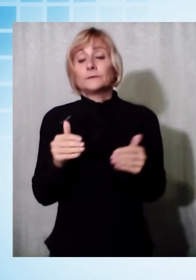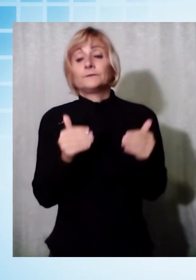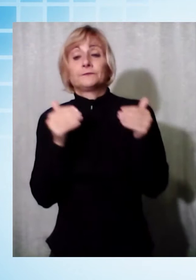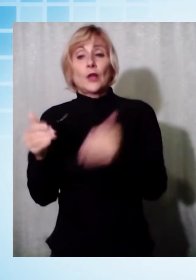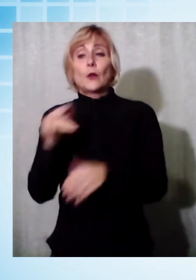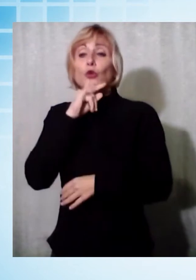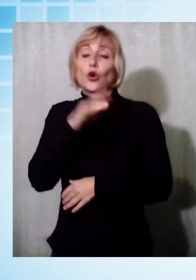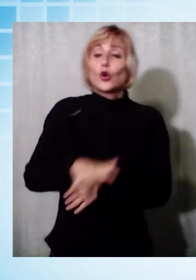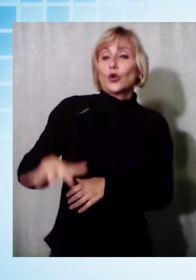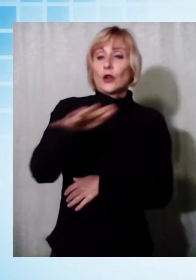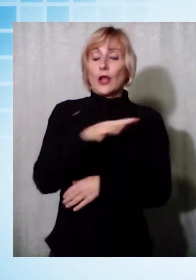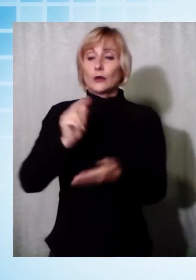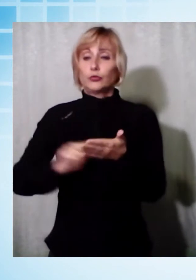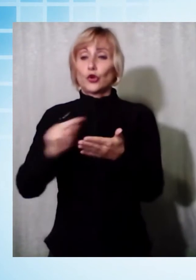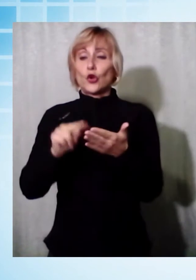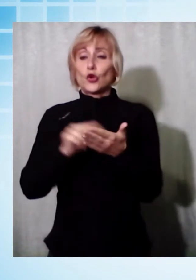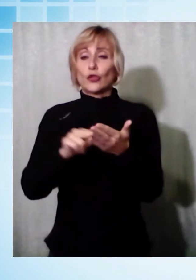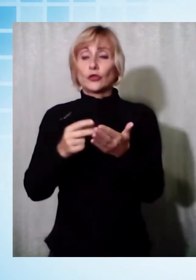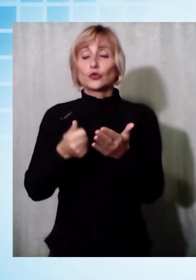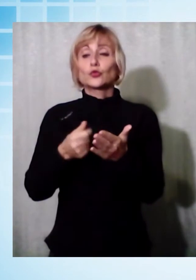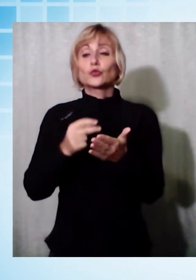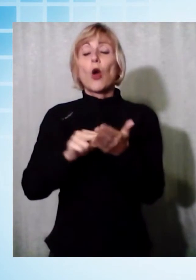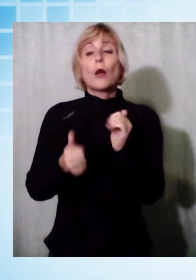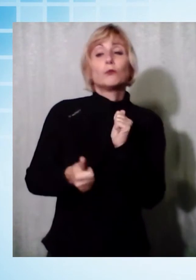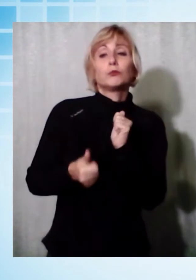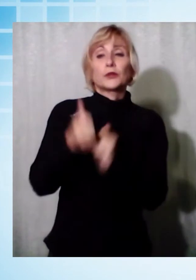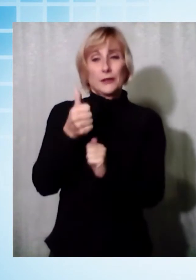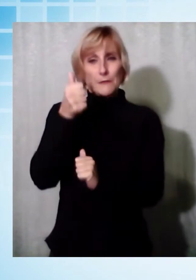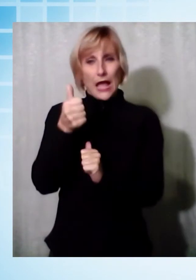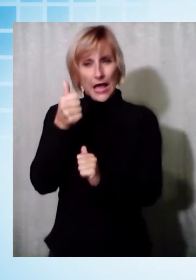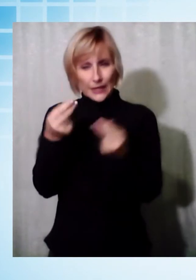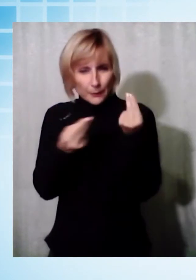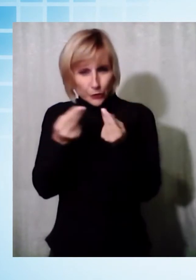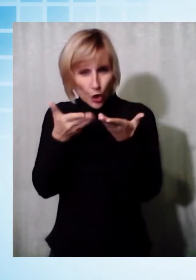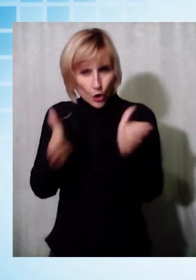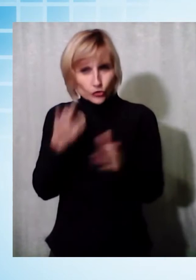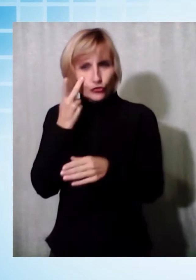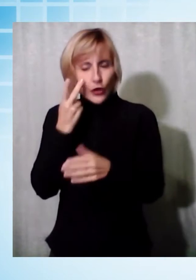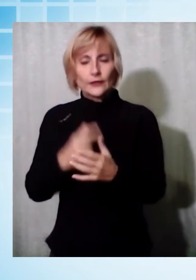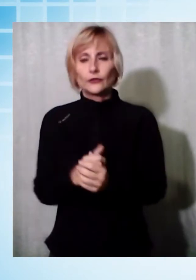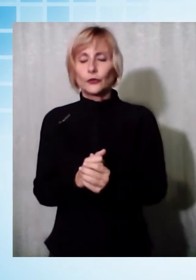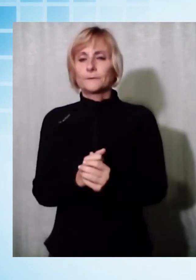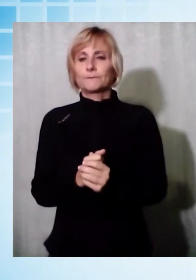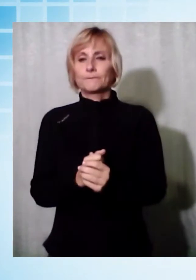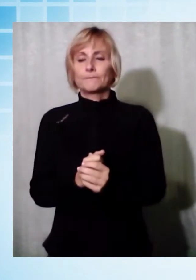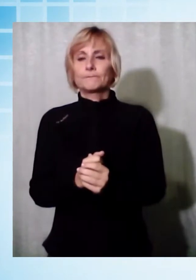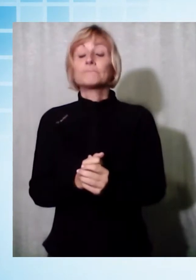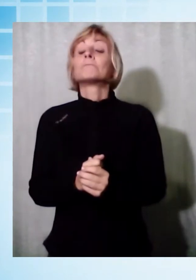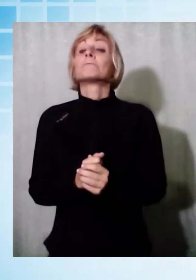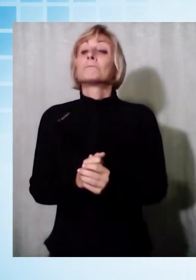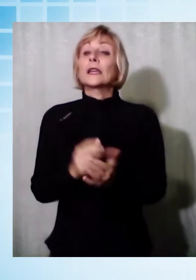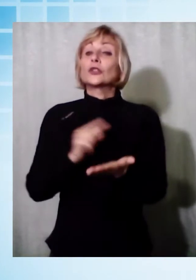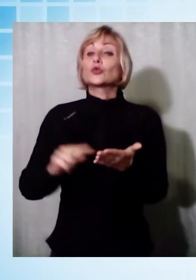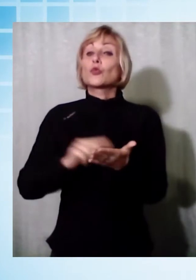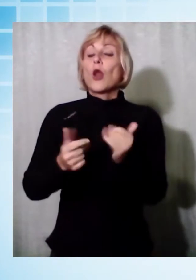ampliamento della scuola primaria Orsi-Lapira. C'è il progetto definitivo per l'ampliamento della